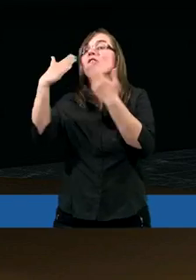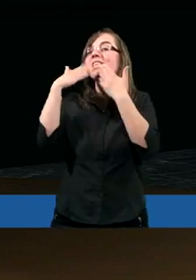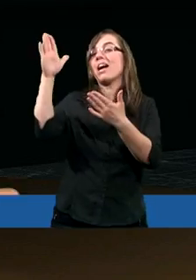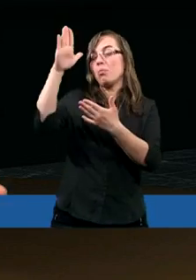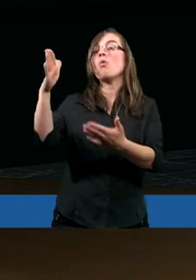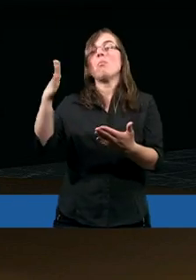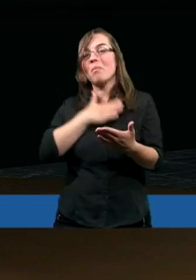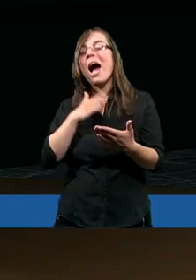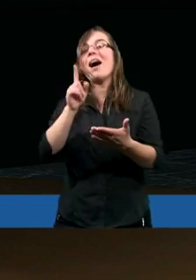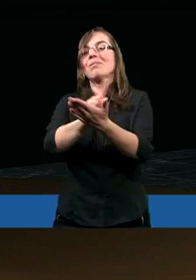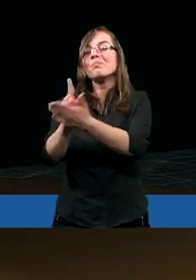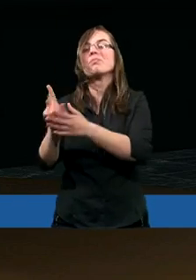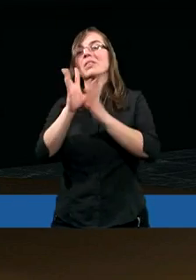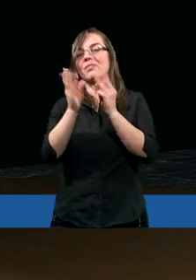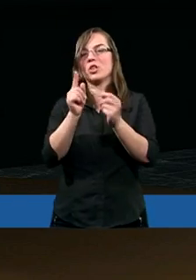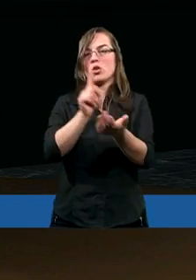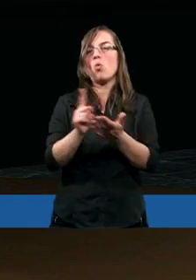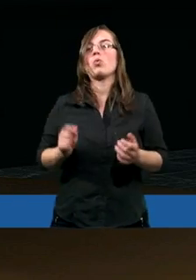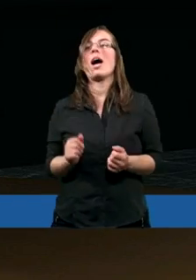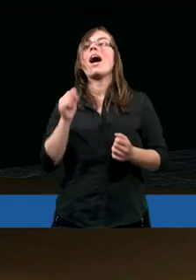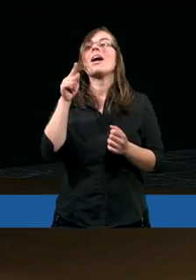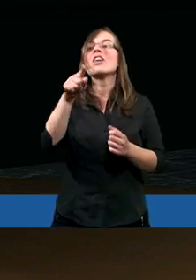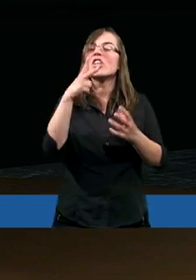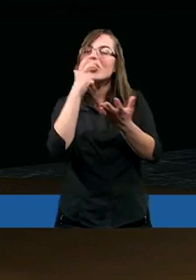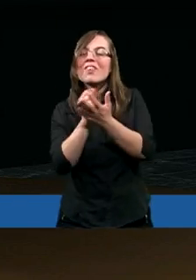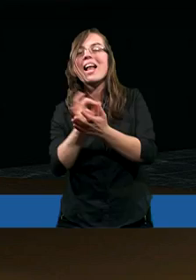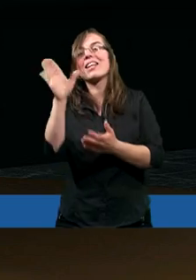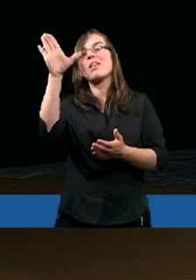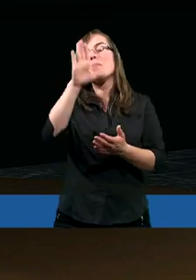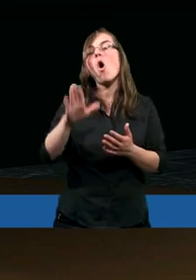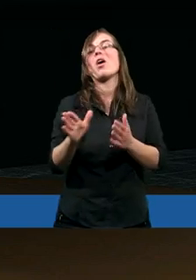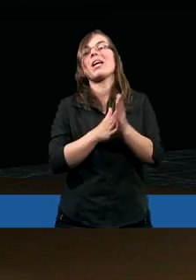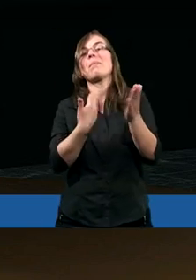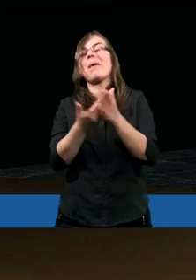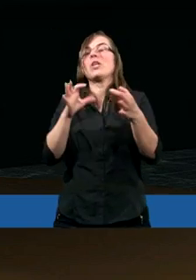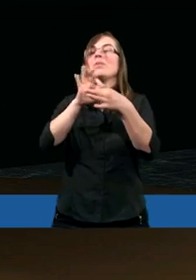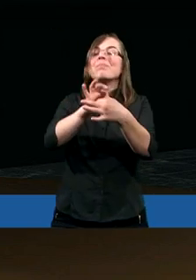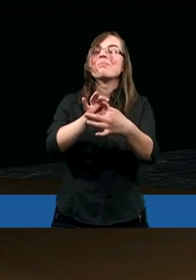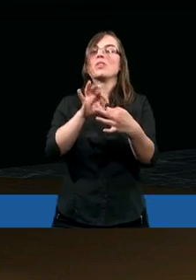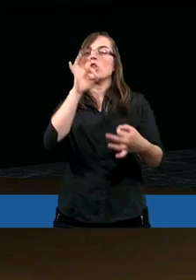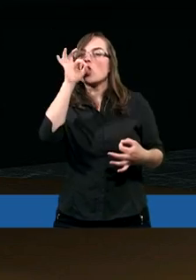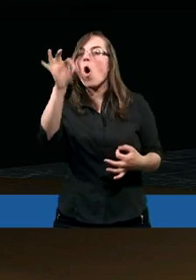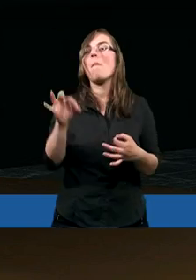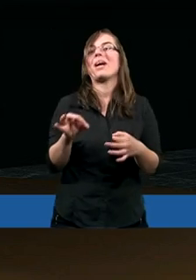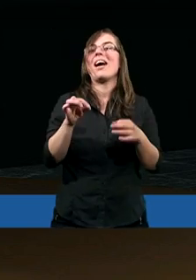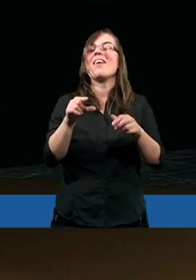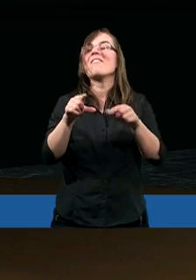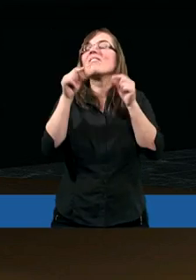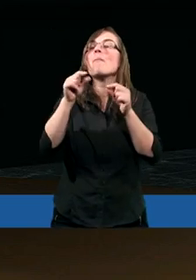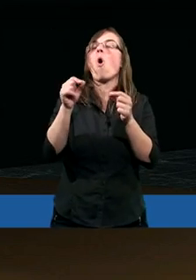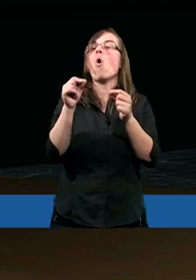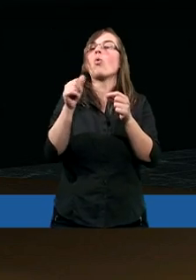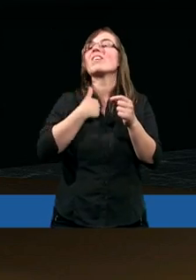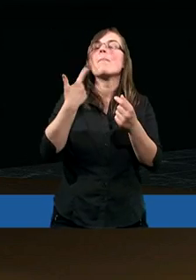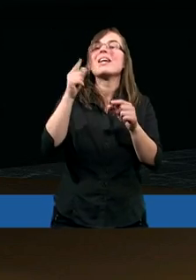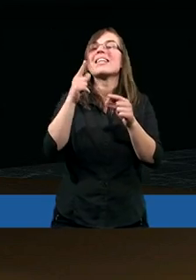Wiele obietnic, choćby w Starym Testamencie, choćby szedł przez ogień, nie spali cię przez wodę, nie utopisz się. To